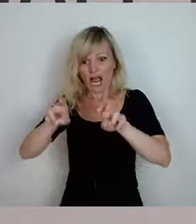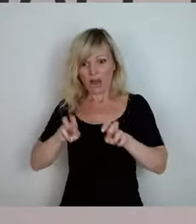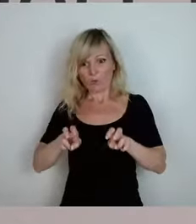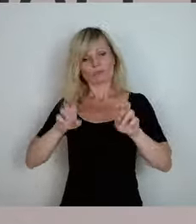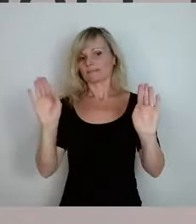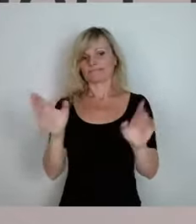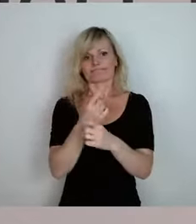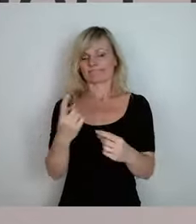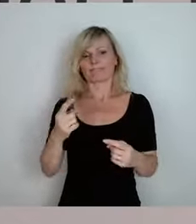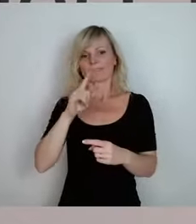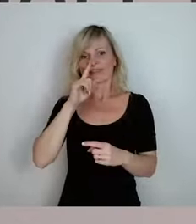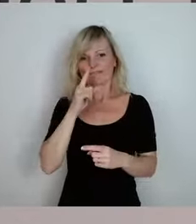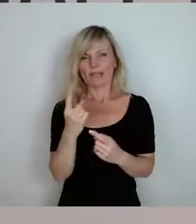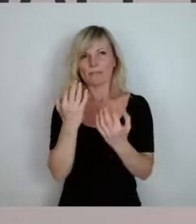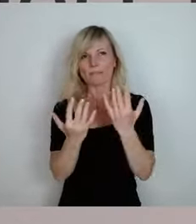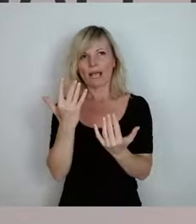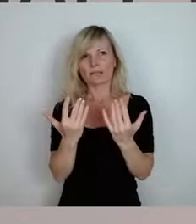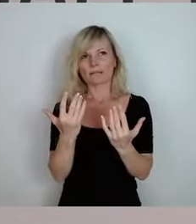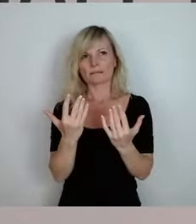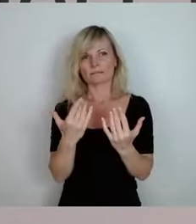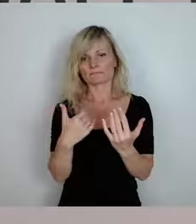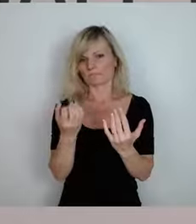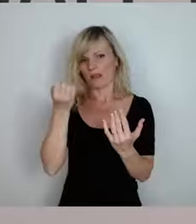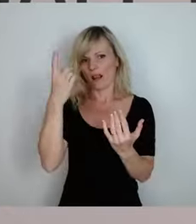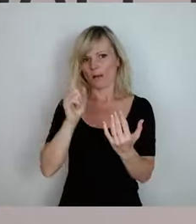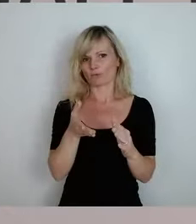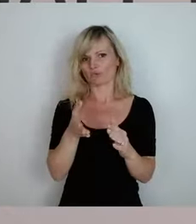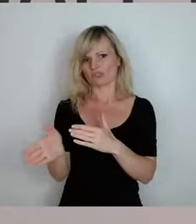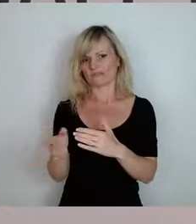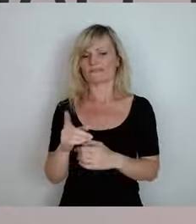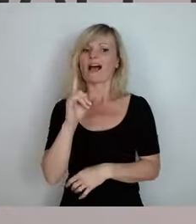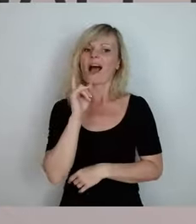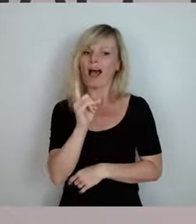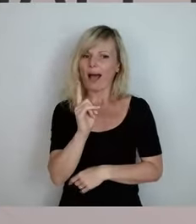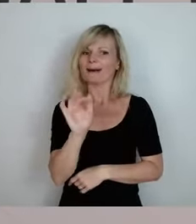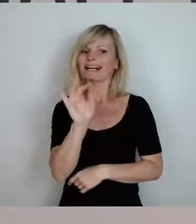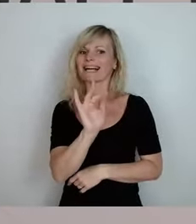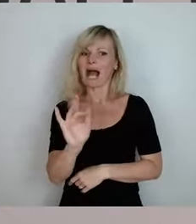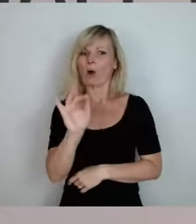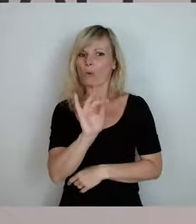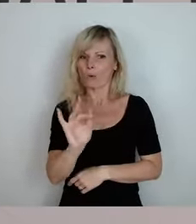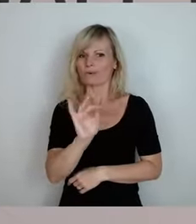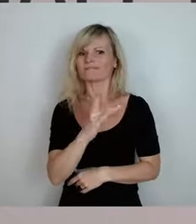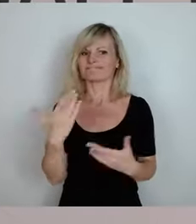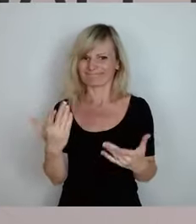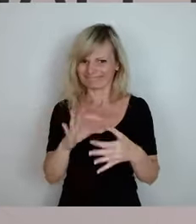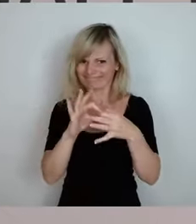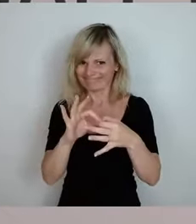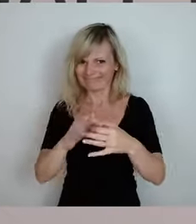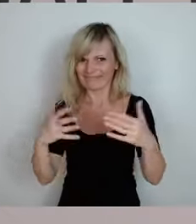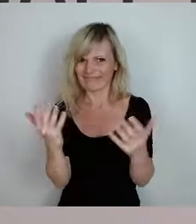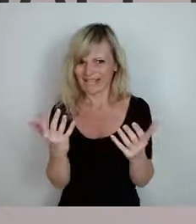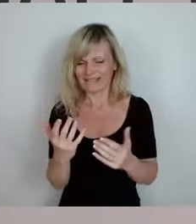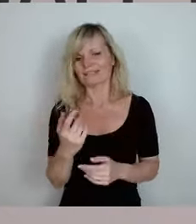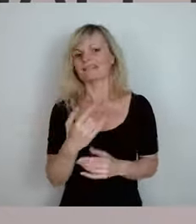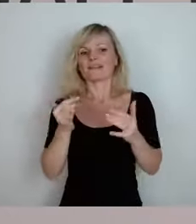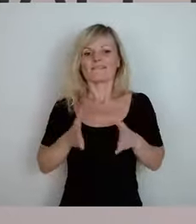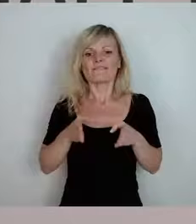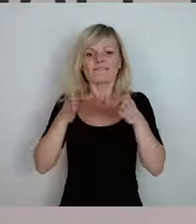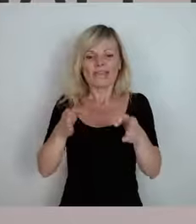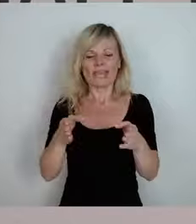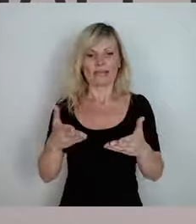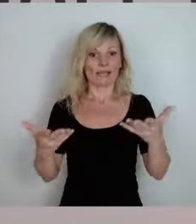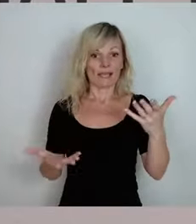schief gehen. Aber, und jetzt kommt da eben die Frage des Graus, wir sind auf einem Weg, der egal, wo Sie sich